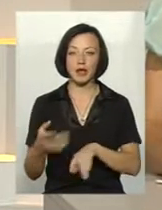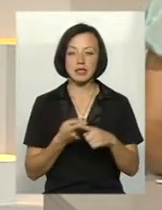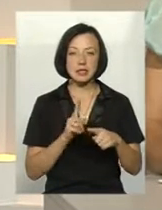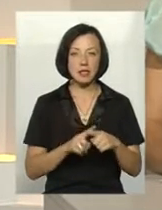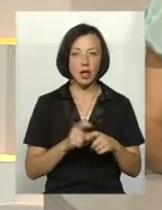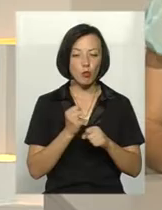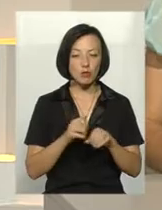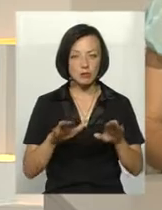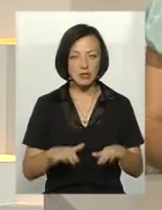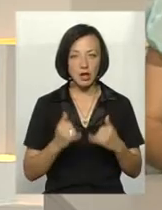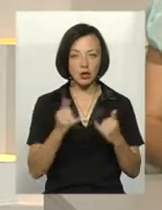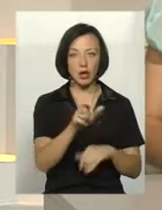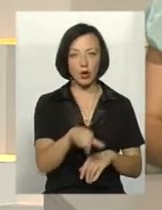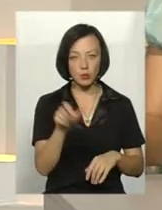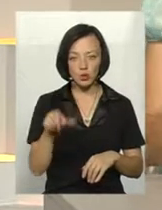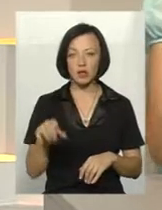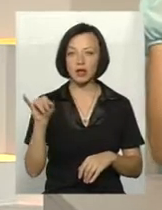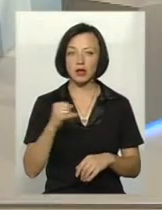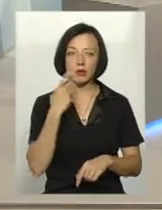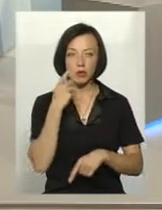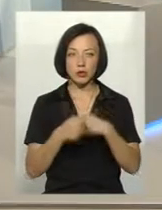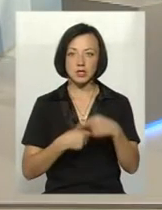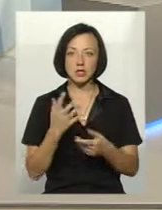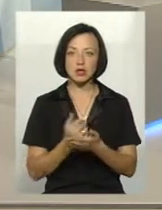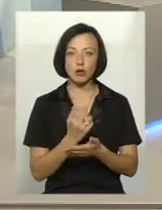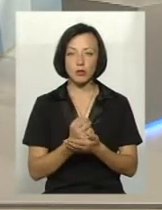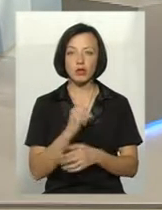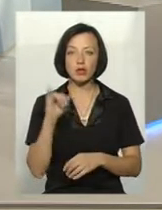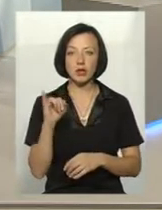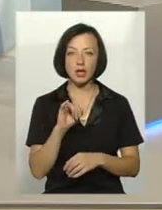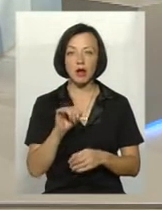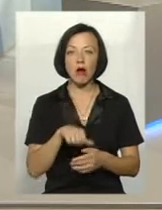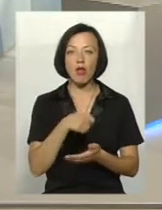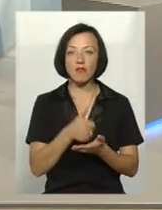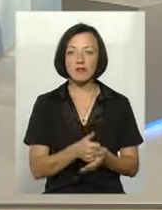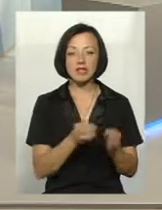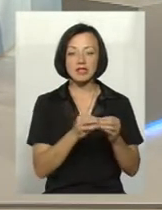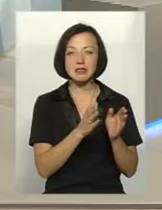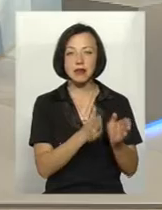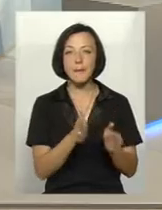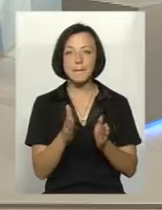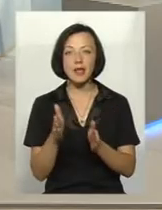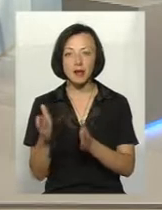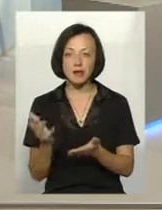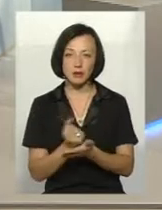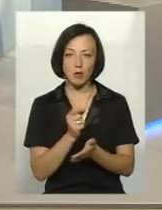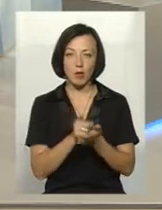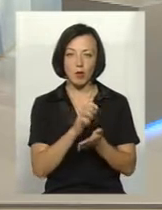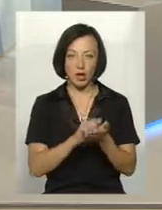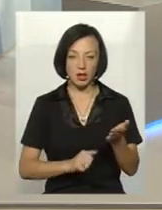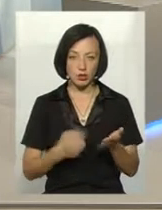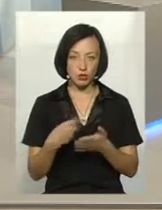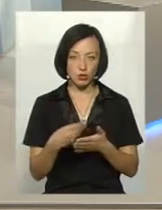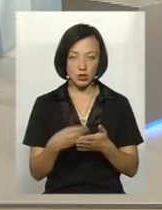місця для людей, і постійний заробіток, головне, стабільний заробіток, і податки в бюджет.